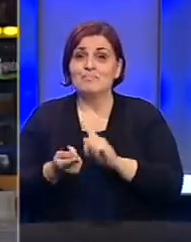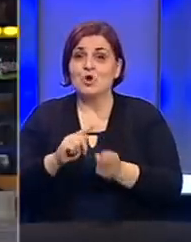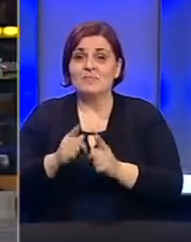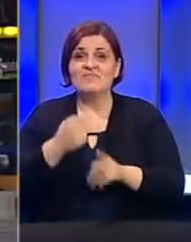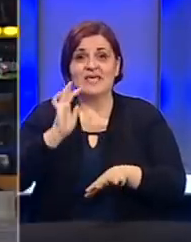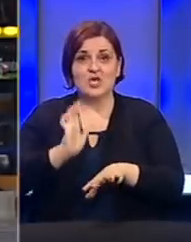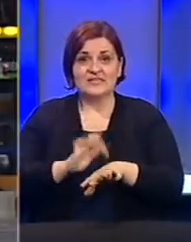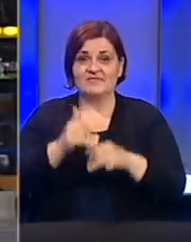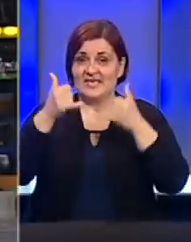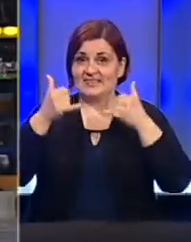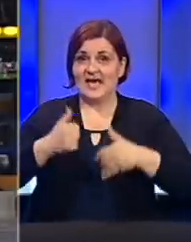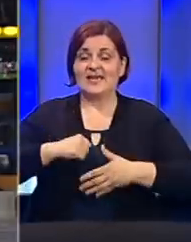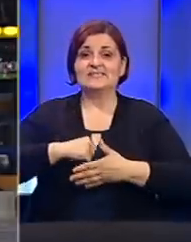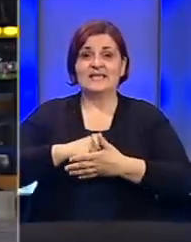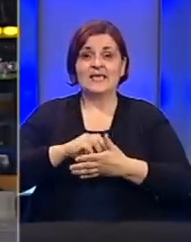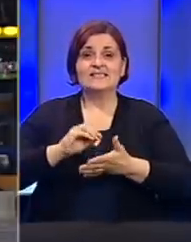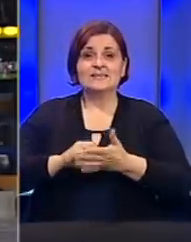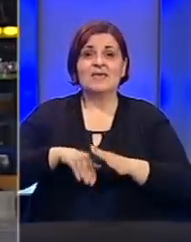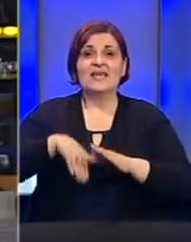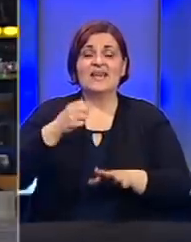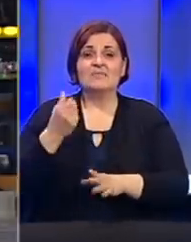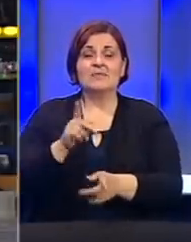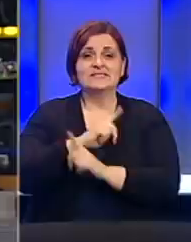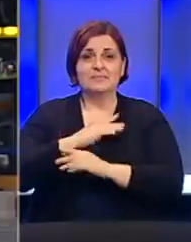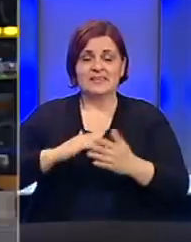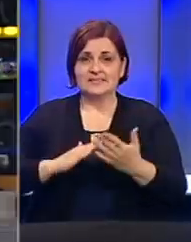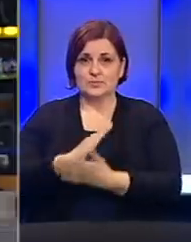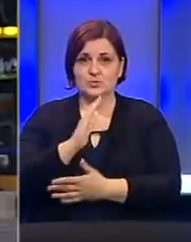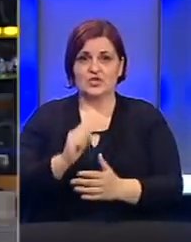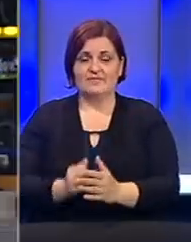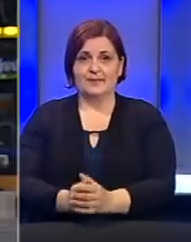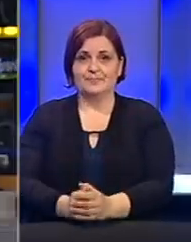i osjetljiva. Danas je zabilježen najveći broj smrtnih slučajeva.